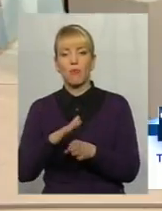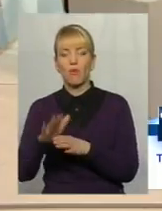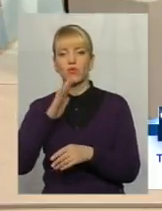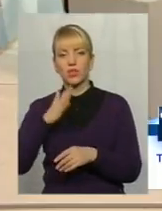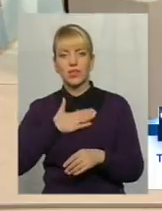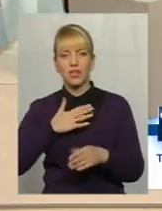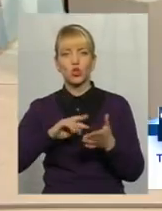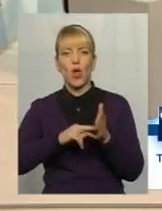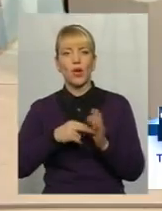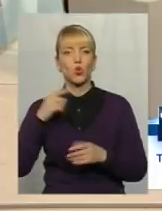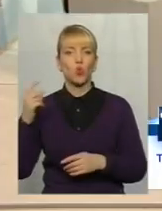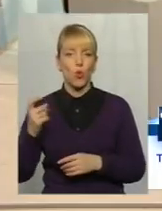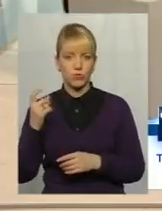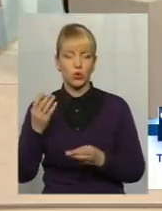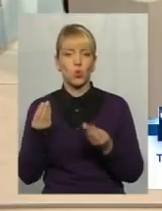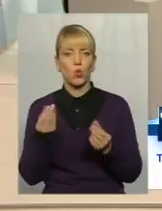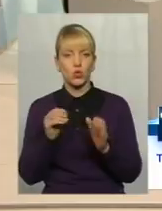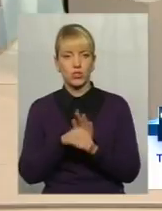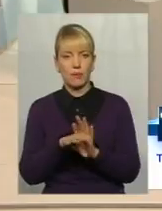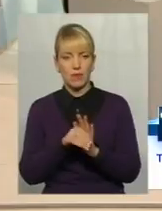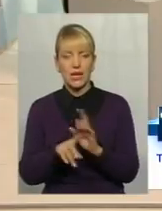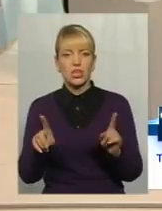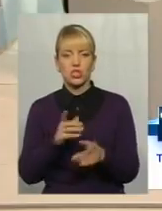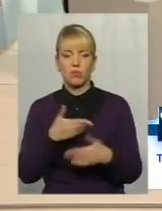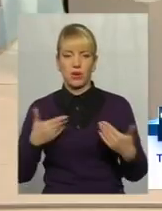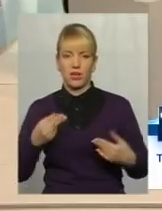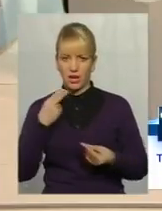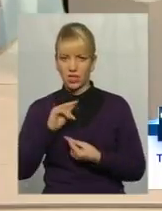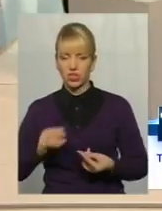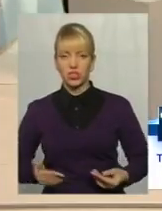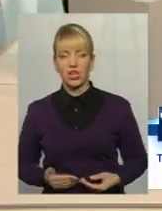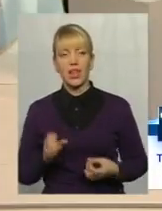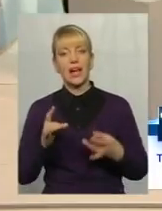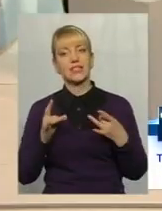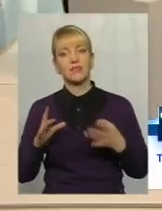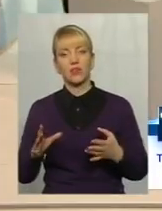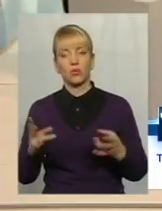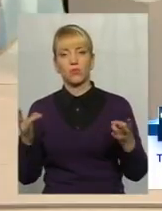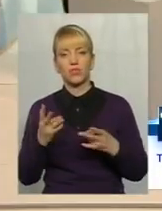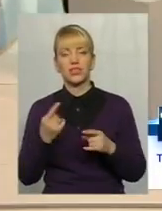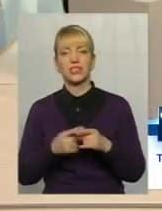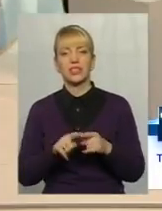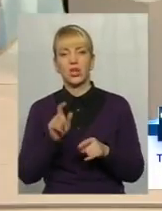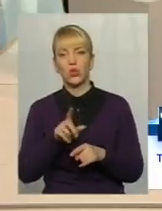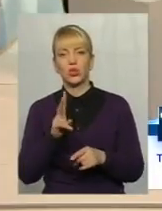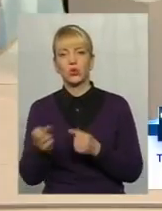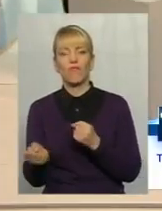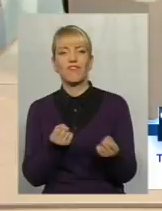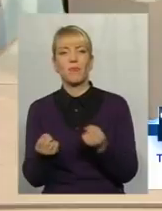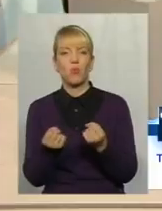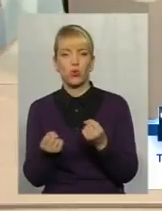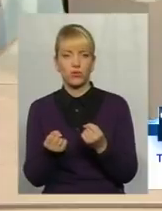економіку коштами, щоб ми краще жили. А святкувати повинні ті люди, які виборювали,